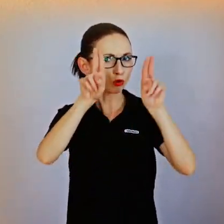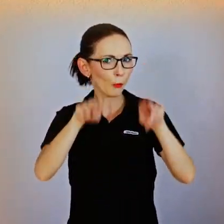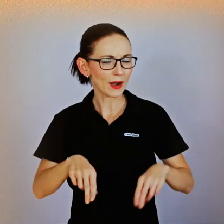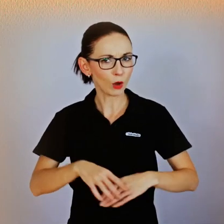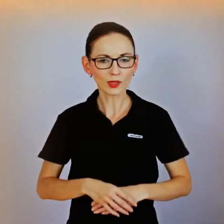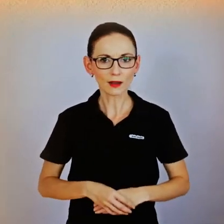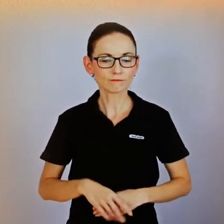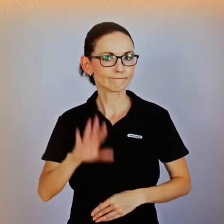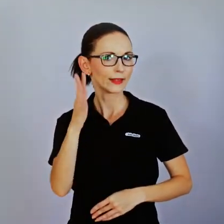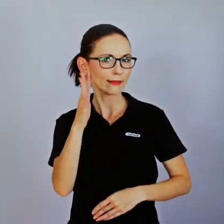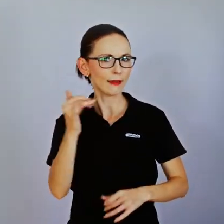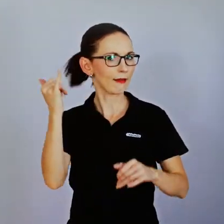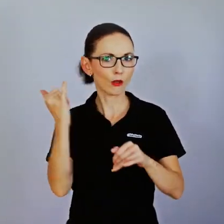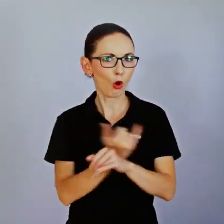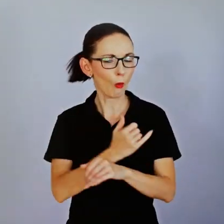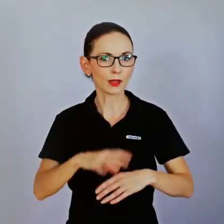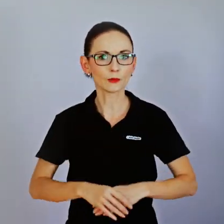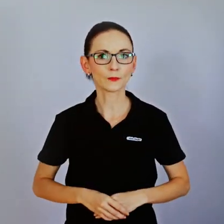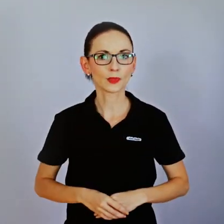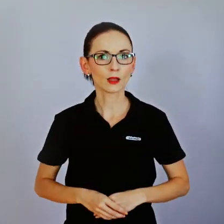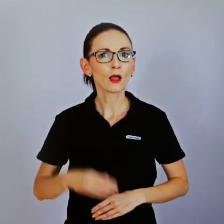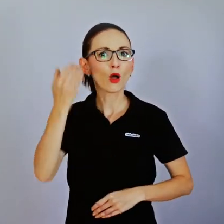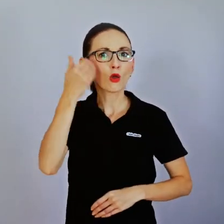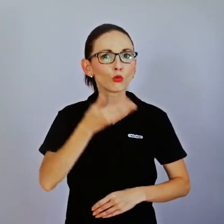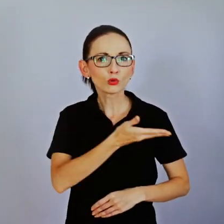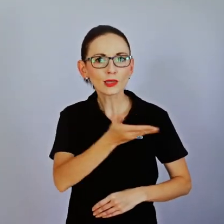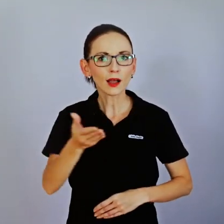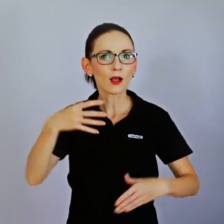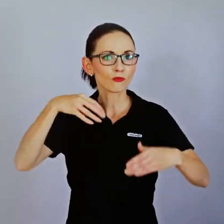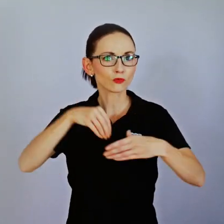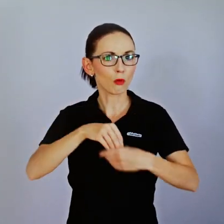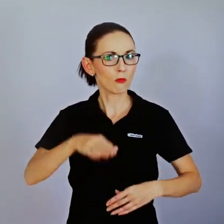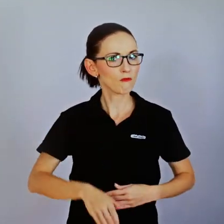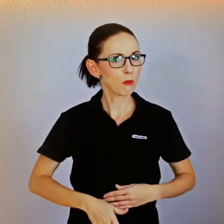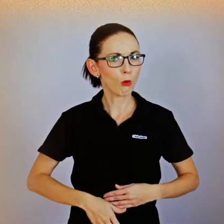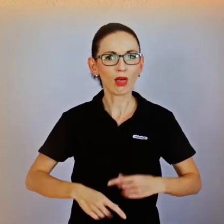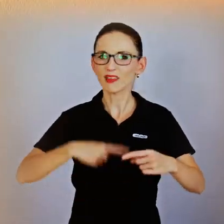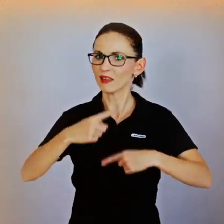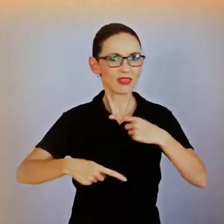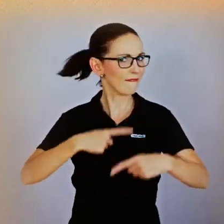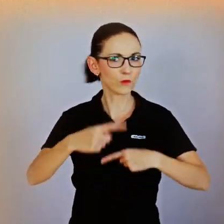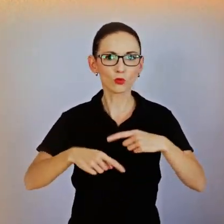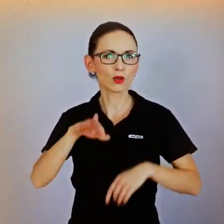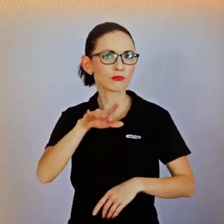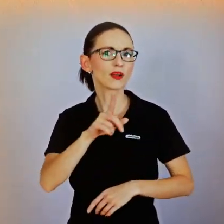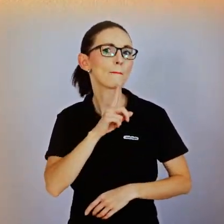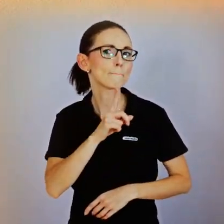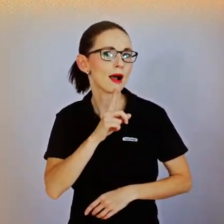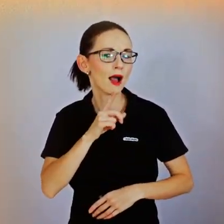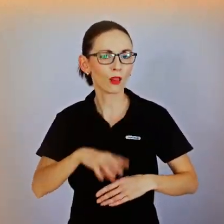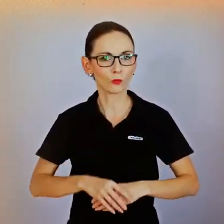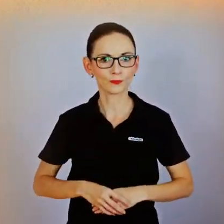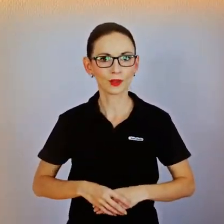iným spôsobom. To nás priváze k otázke, čo to vlastně je sexualita. Na to som sa spýtala